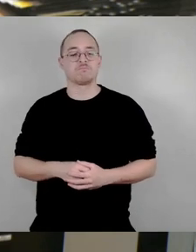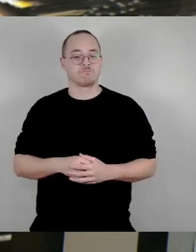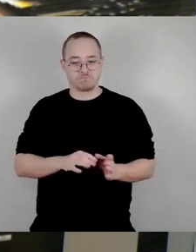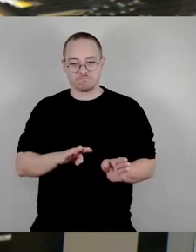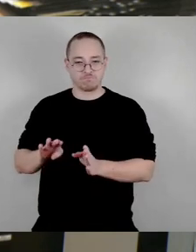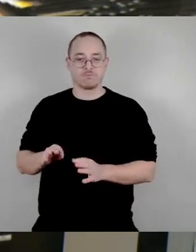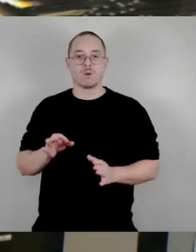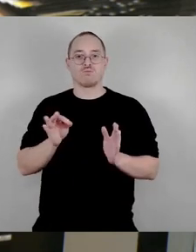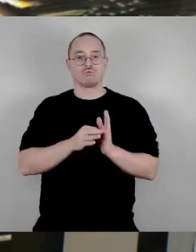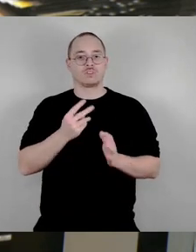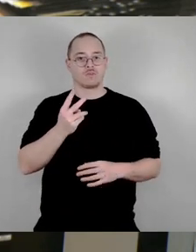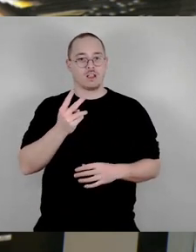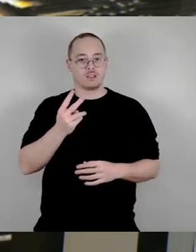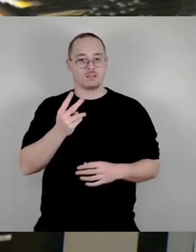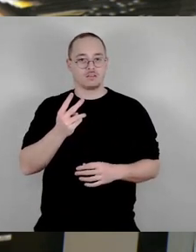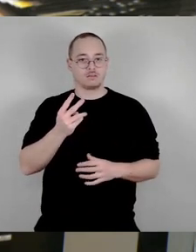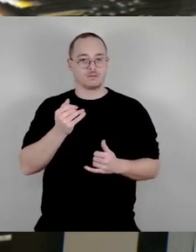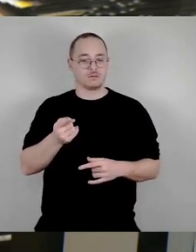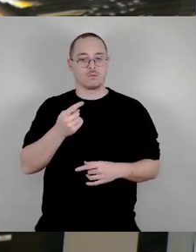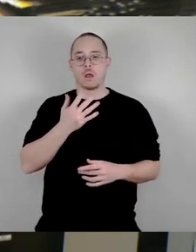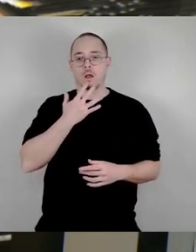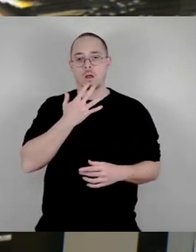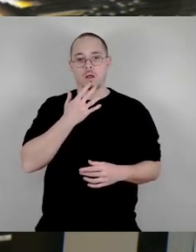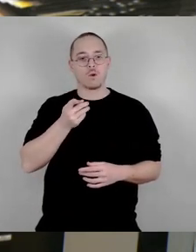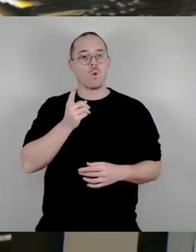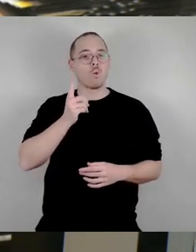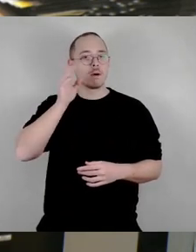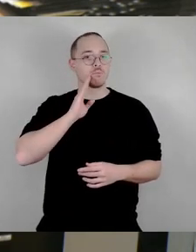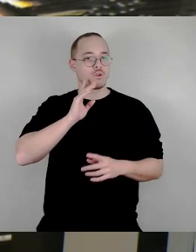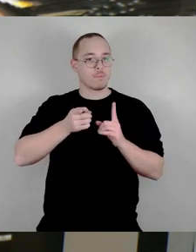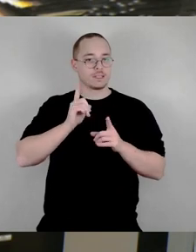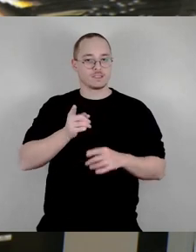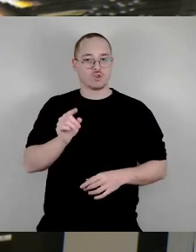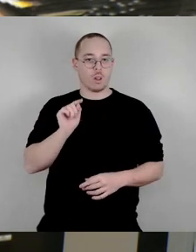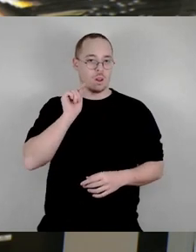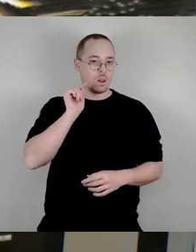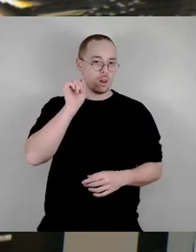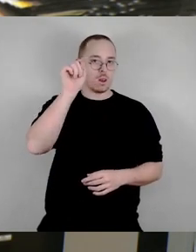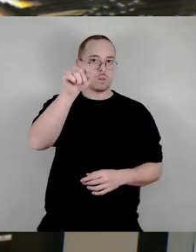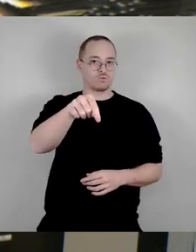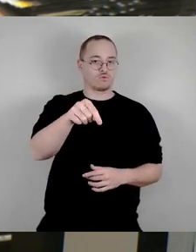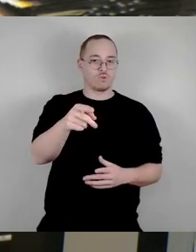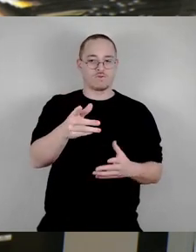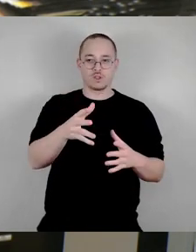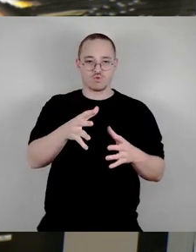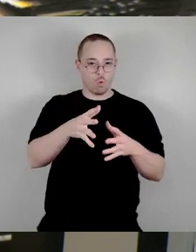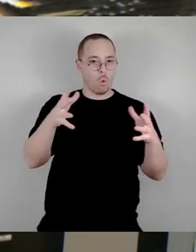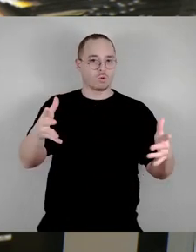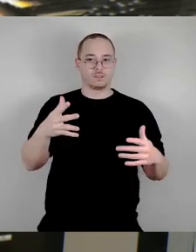zu den jetzigen Grundstückseigentümern, das ist im Prinzip die MEGA, das ist PROCOM, das ist Kaufland, das ist Globus, das ist die Deutsche Bahn.